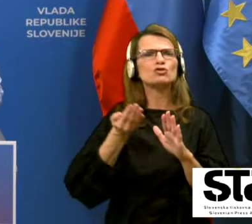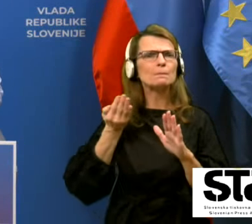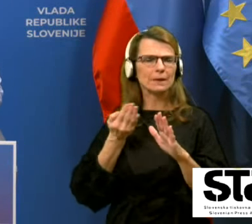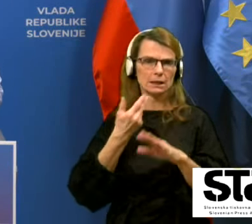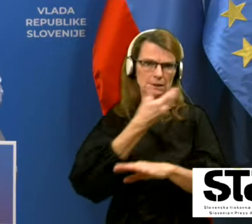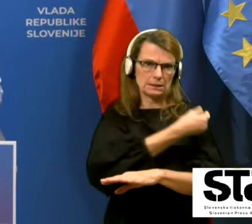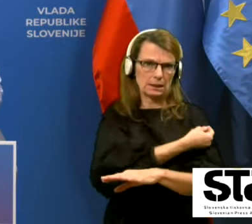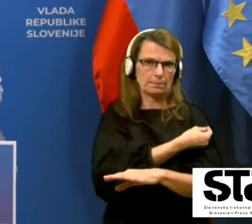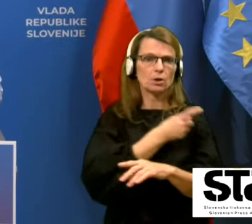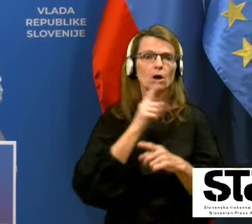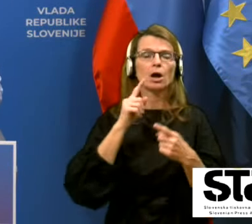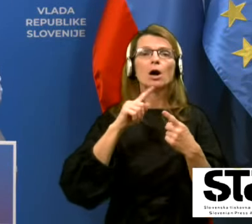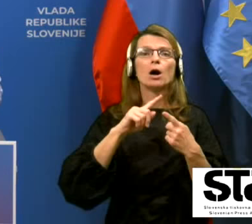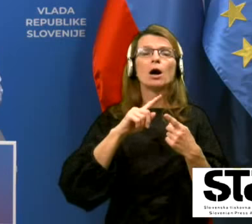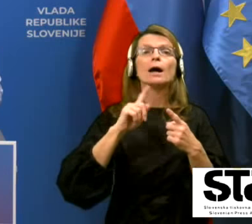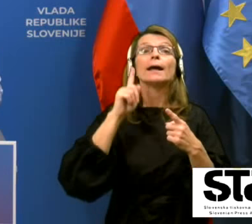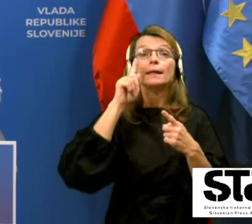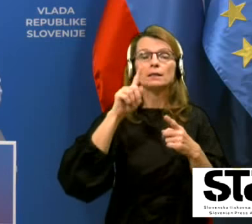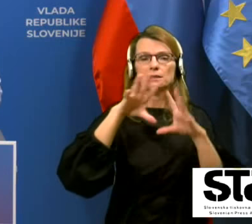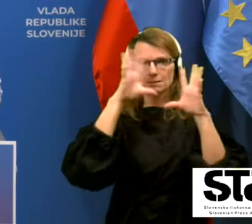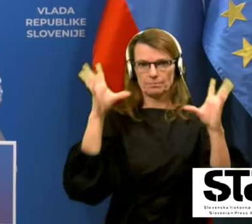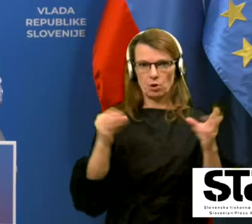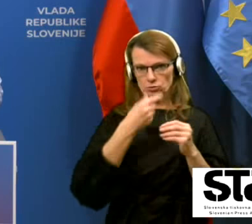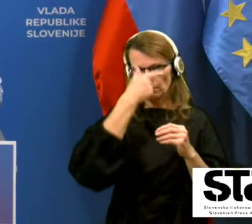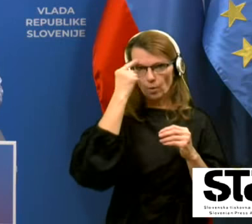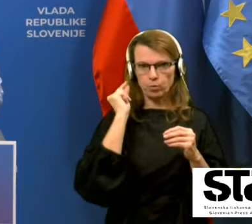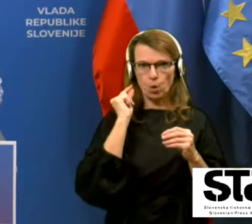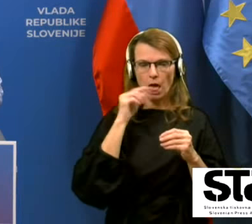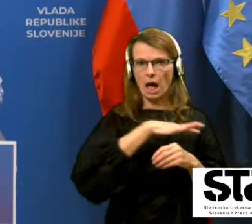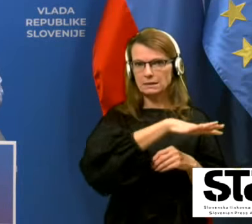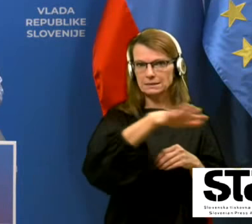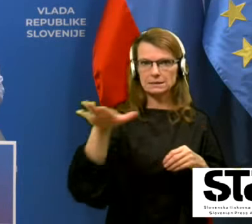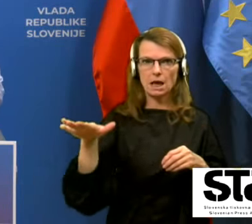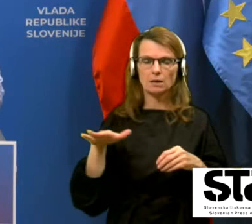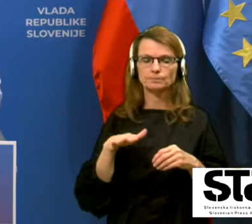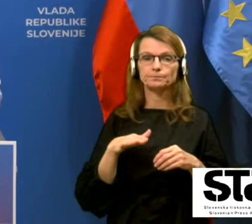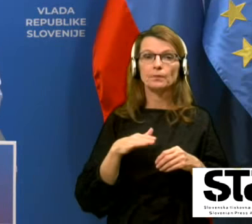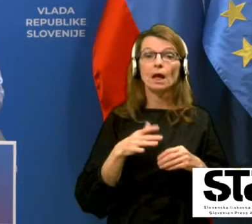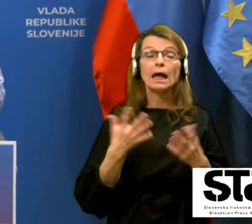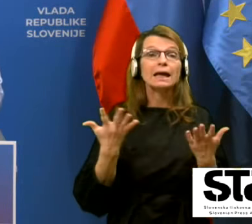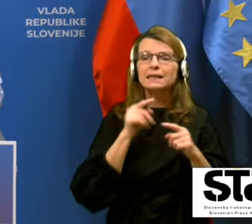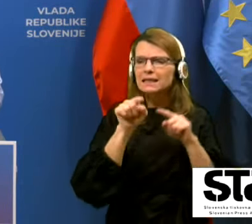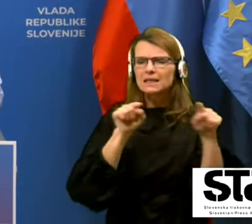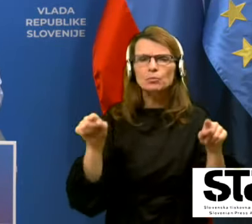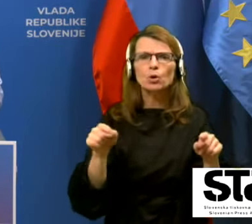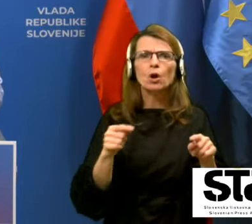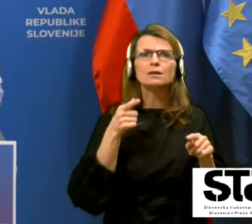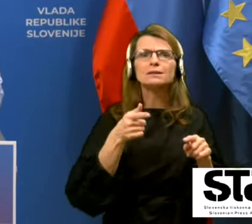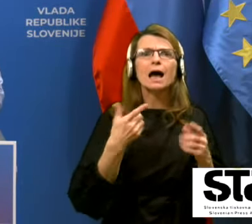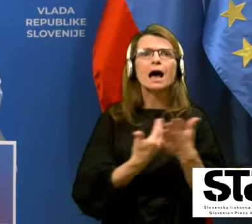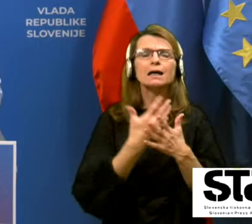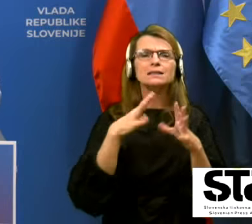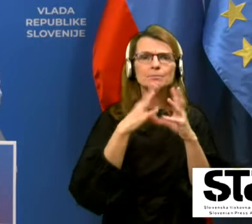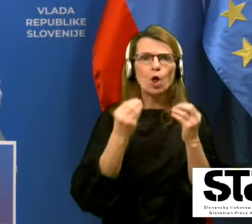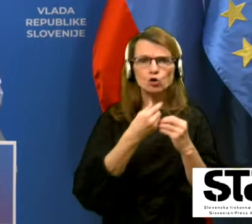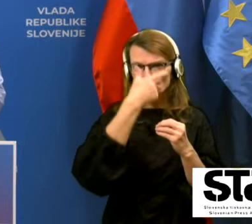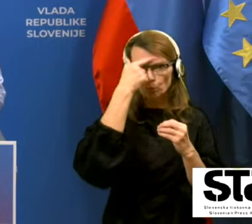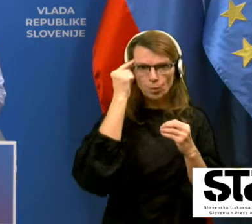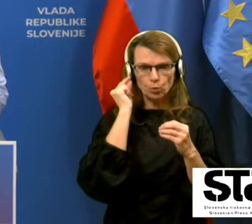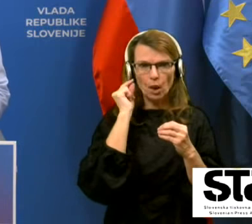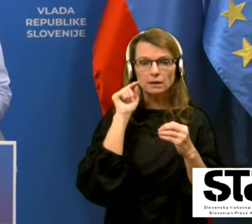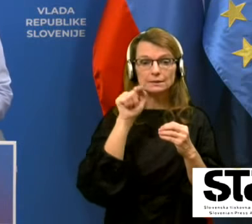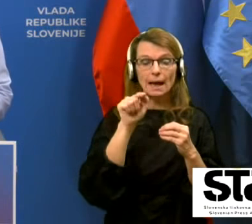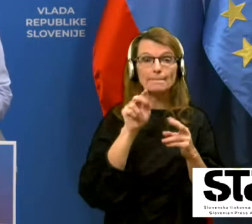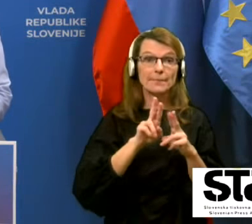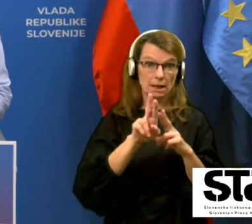in splošna populacija. Kjerkoli bo vodo, predvsem za splošno populacijo, je seveda ta